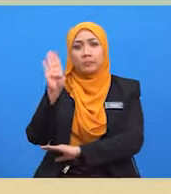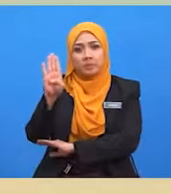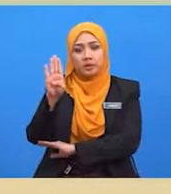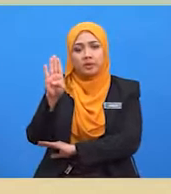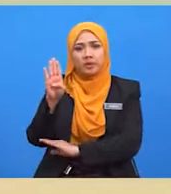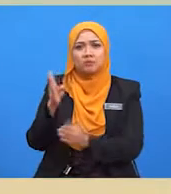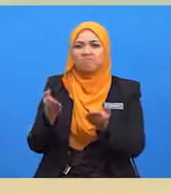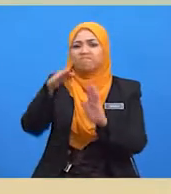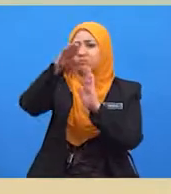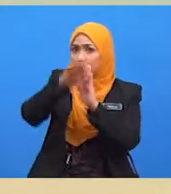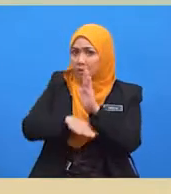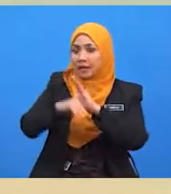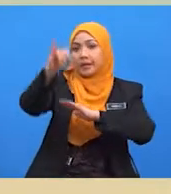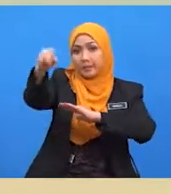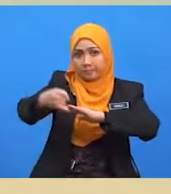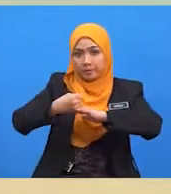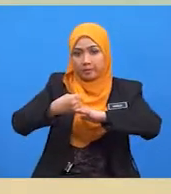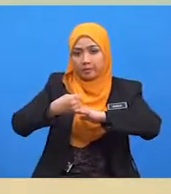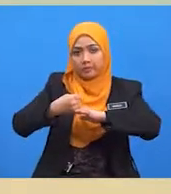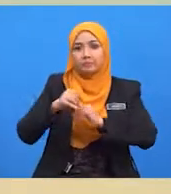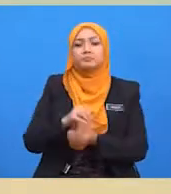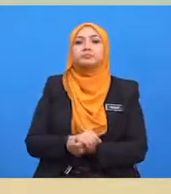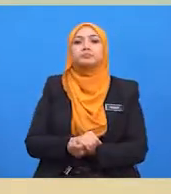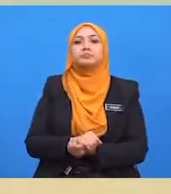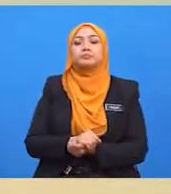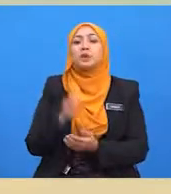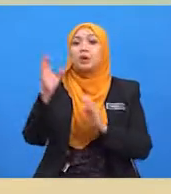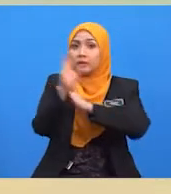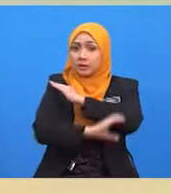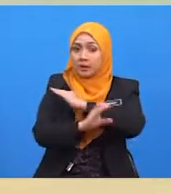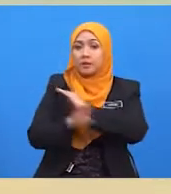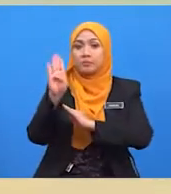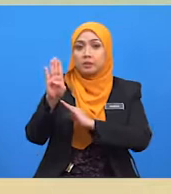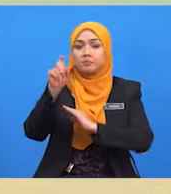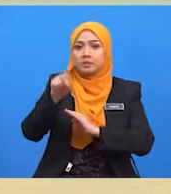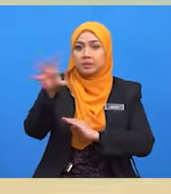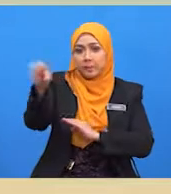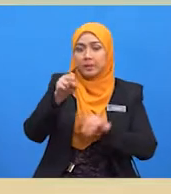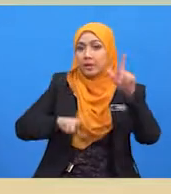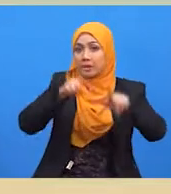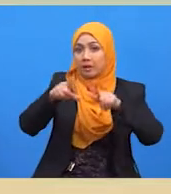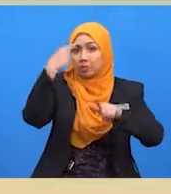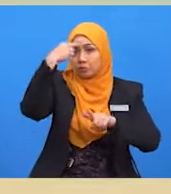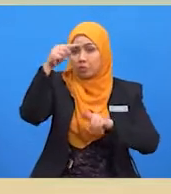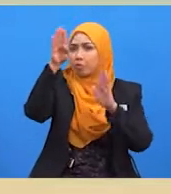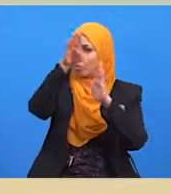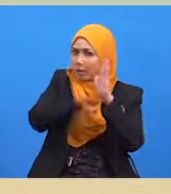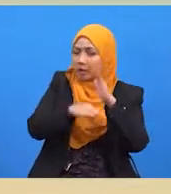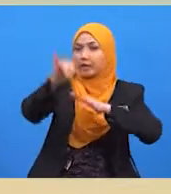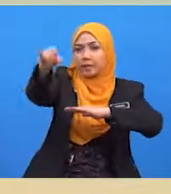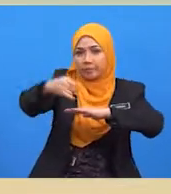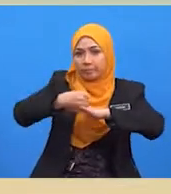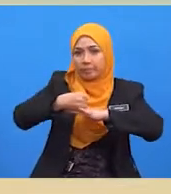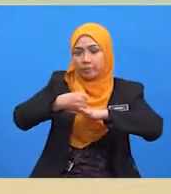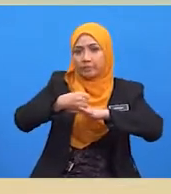B perlu mengambil langkah untuk mengurangkan import tarif import tarif import merupakan